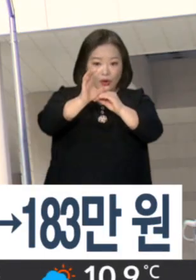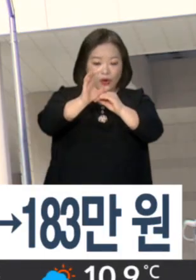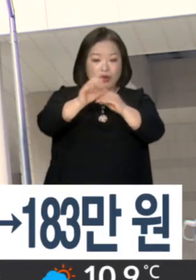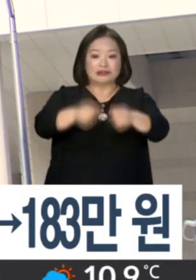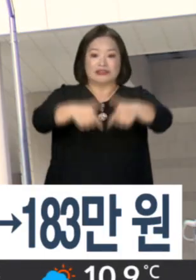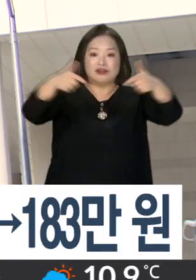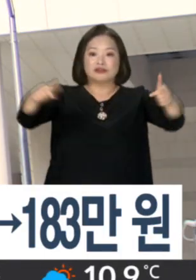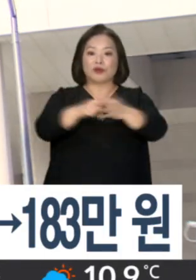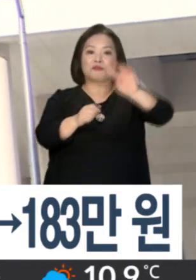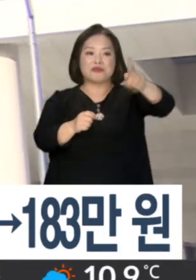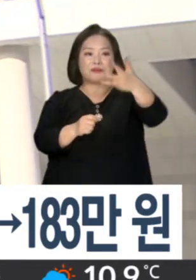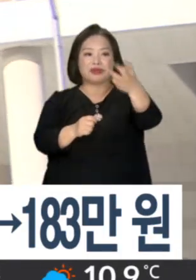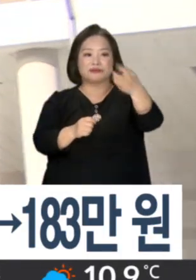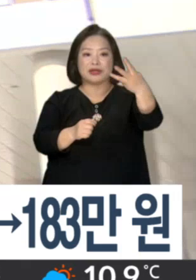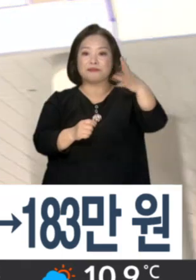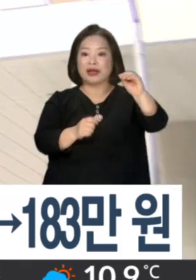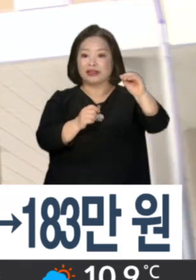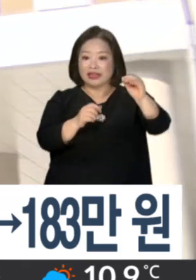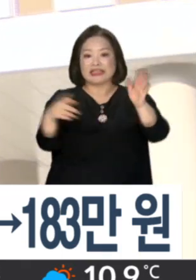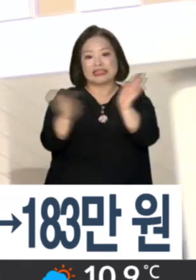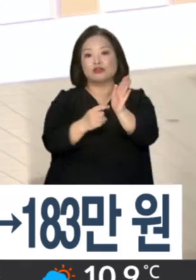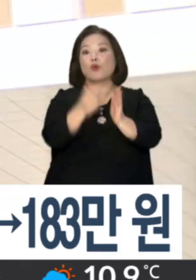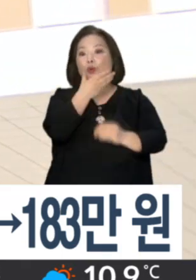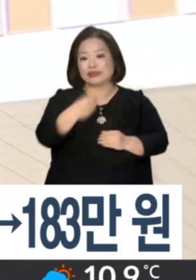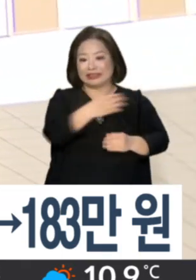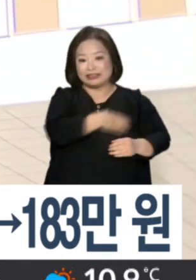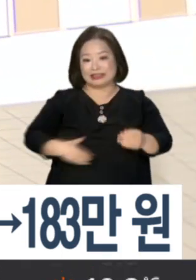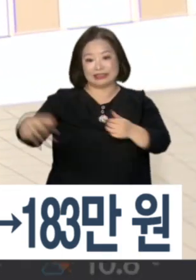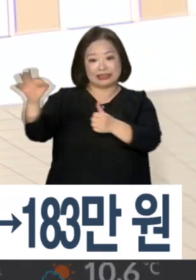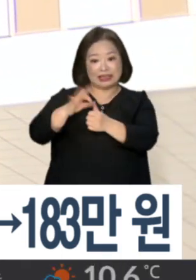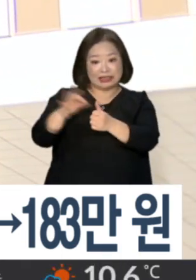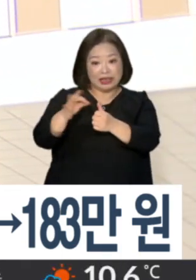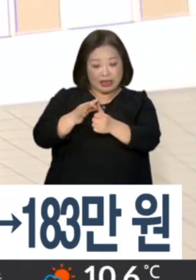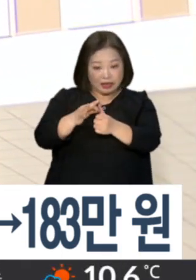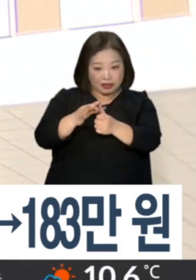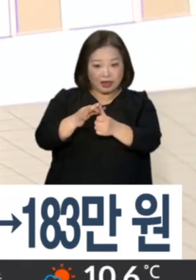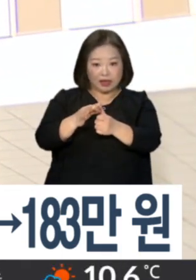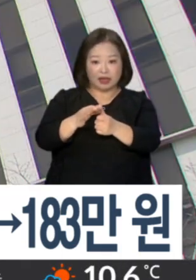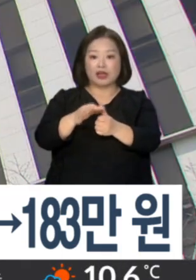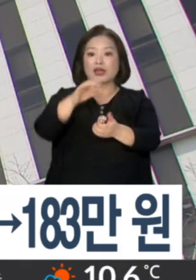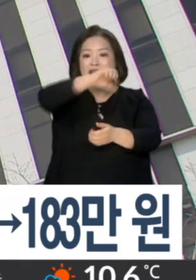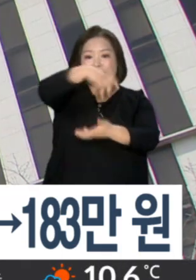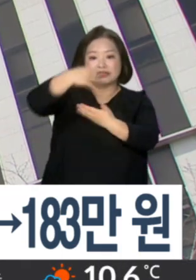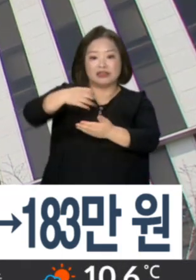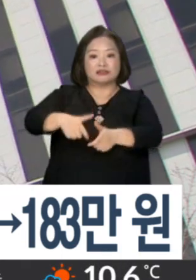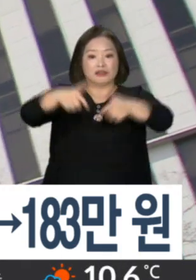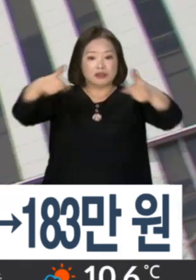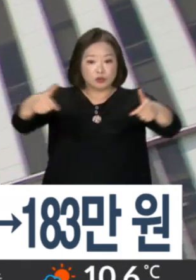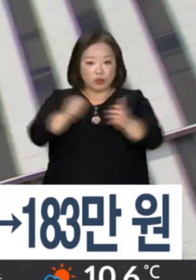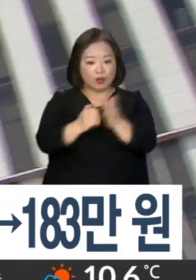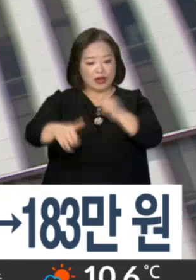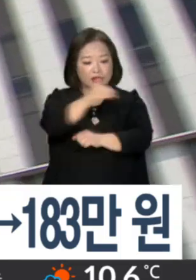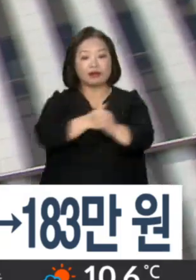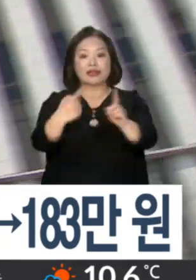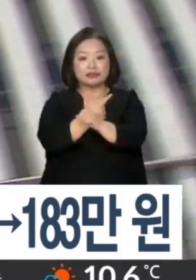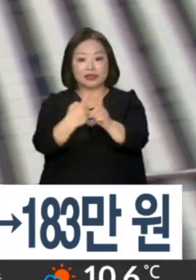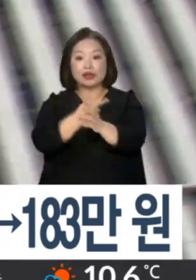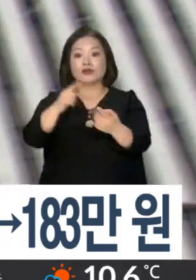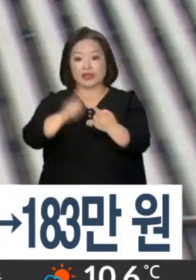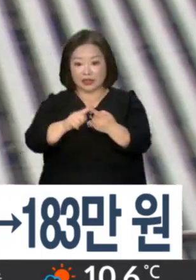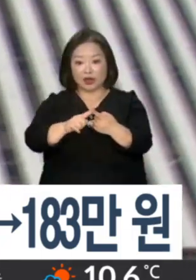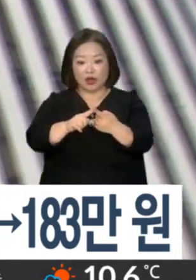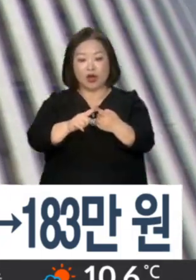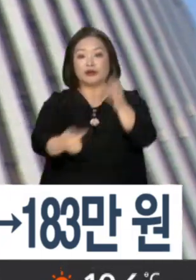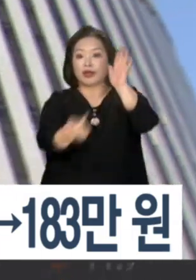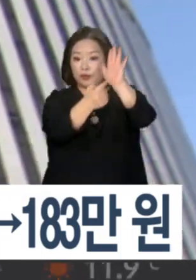보건봉지부는 2024년 긴급복지지원생계지원 금액을 올리고 금융재산기준을 개선하는 내용의 고시개정안을